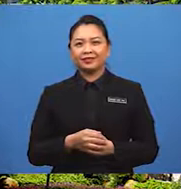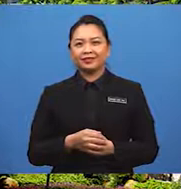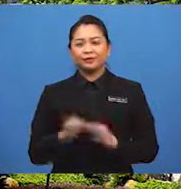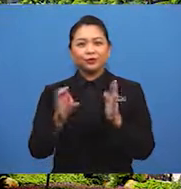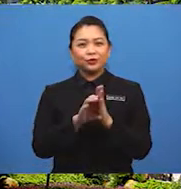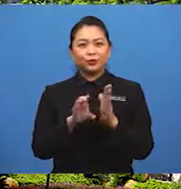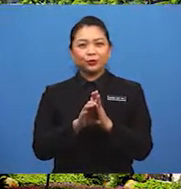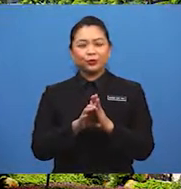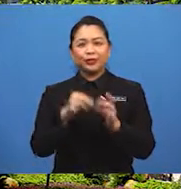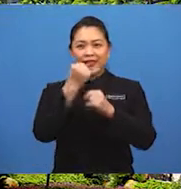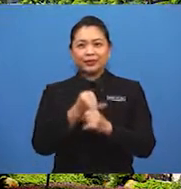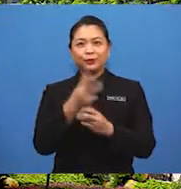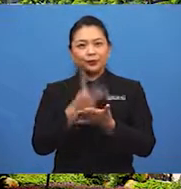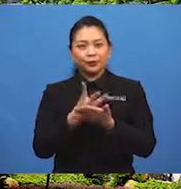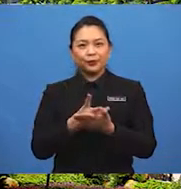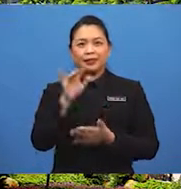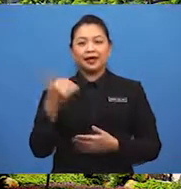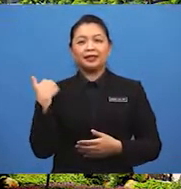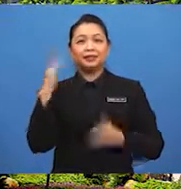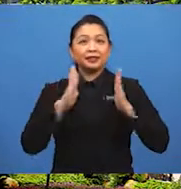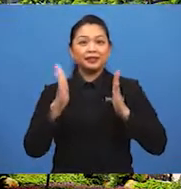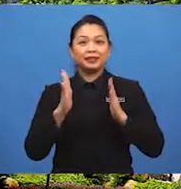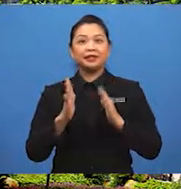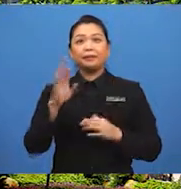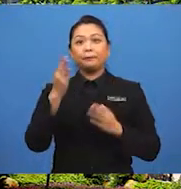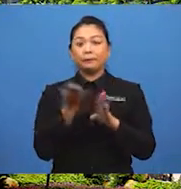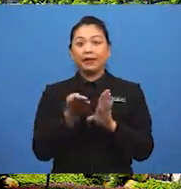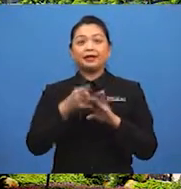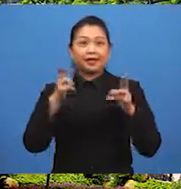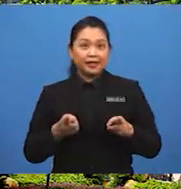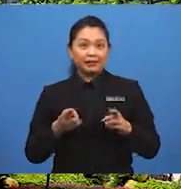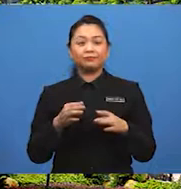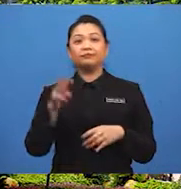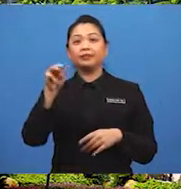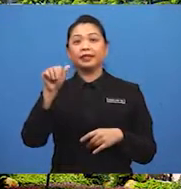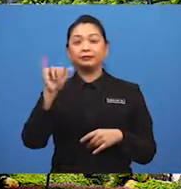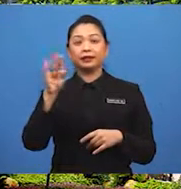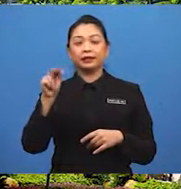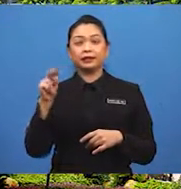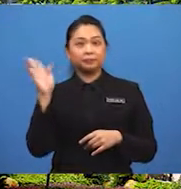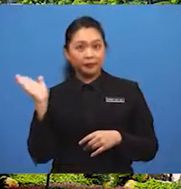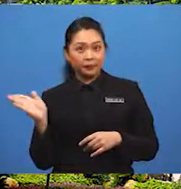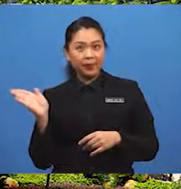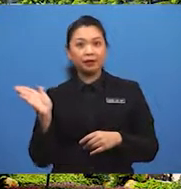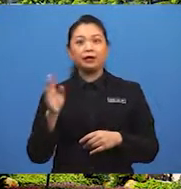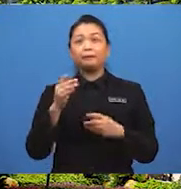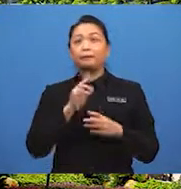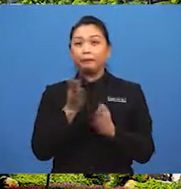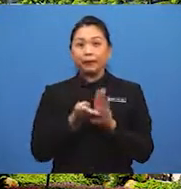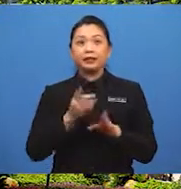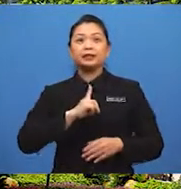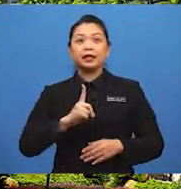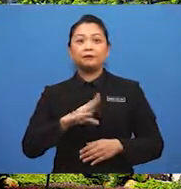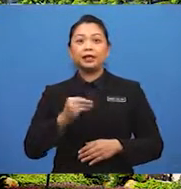Contoh institusi kewangan di Malaysia ialah bank rakyat, Maybank, pabrik bank, bank Islam